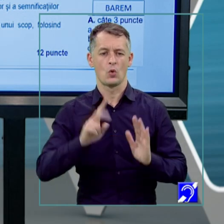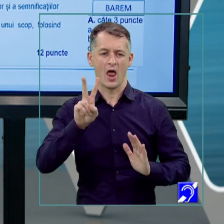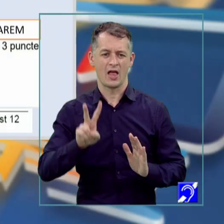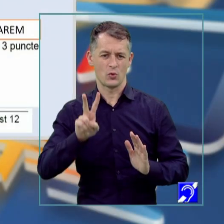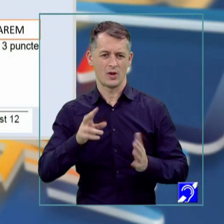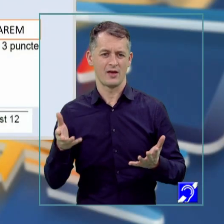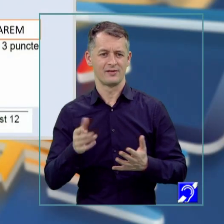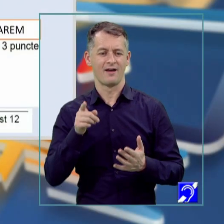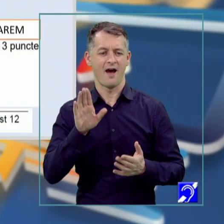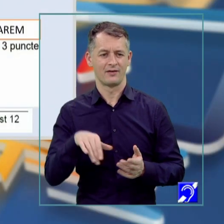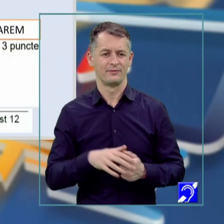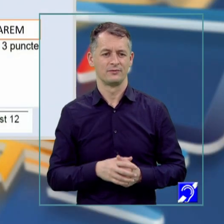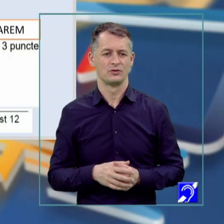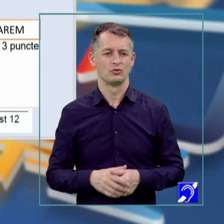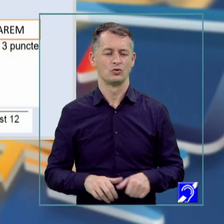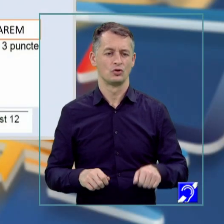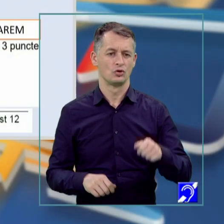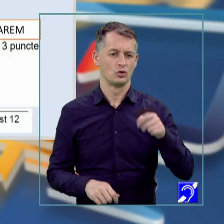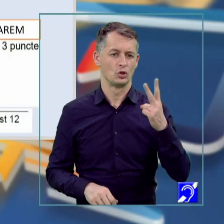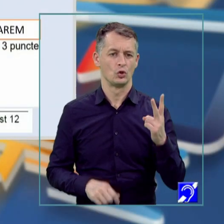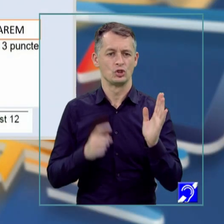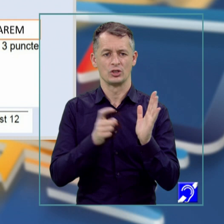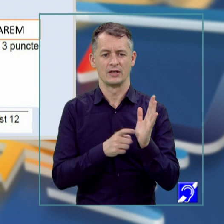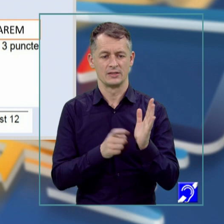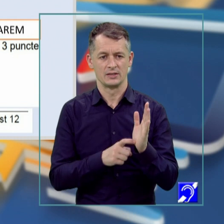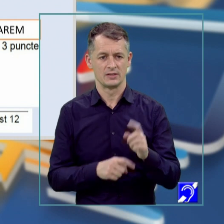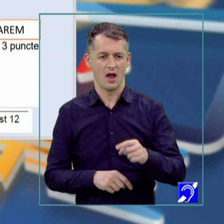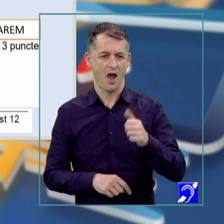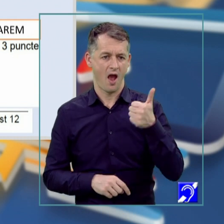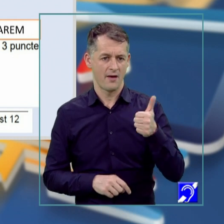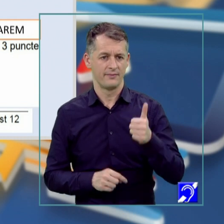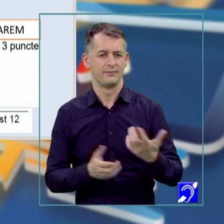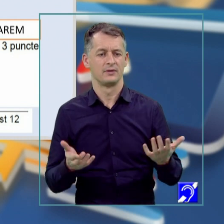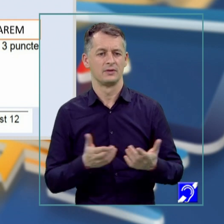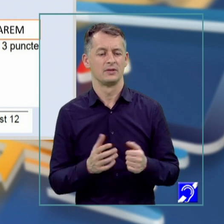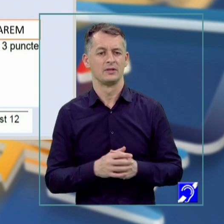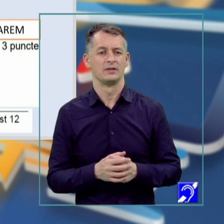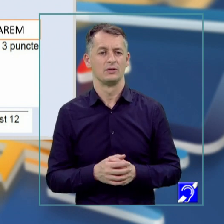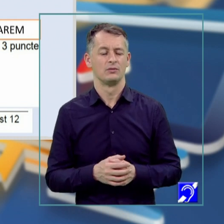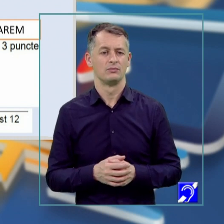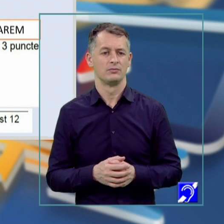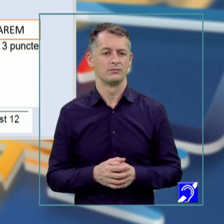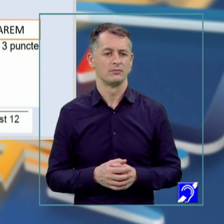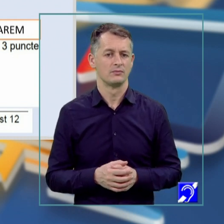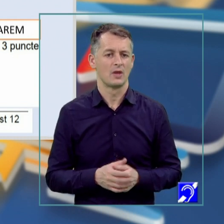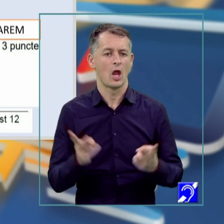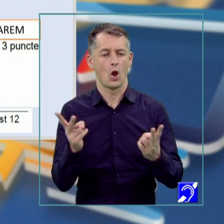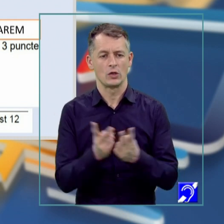Acesta cuprinde practic două cerințe. Cerința A, care este un item de corespondență,